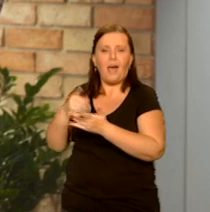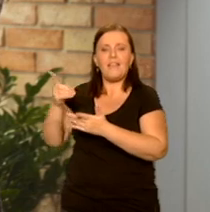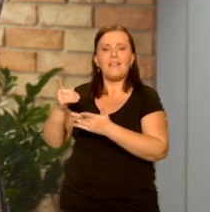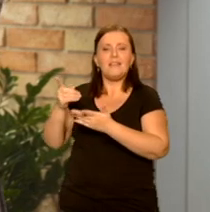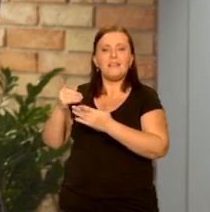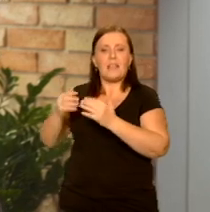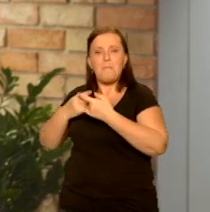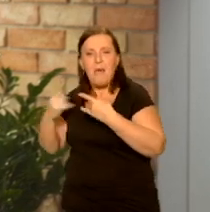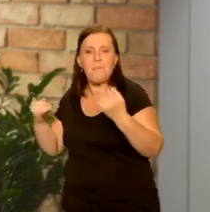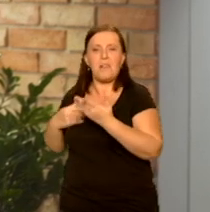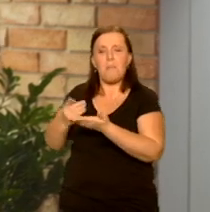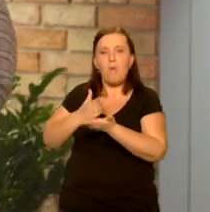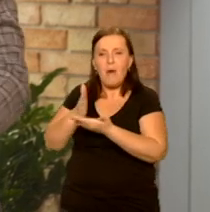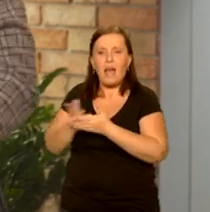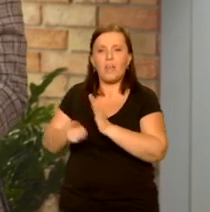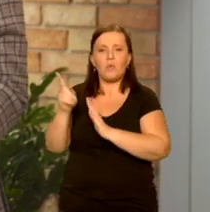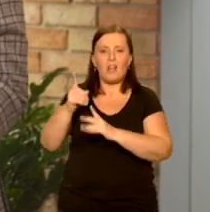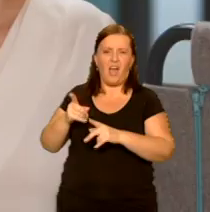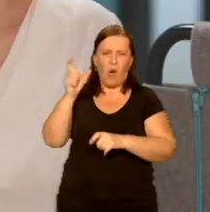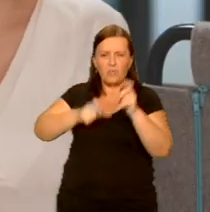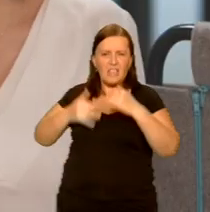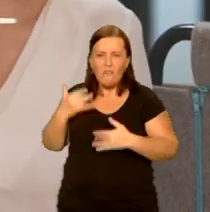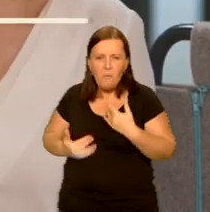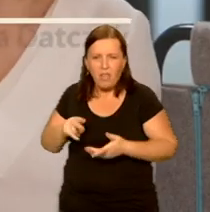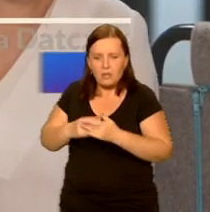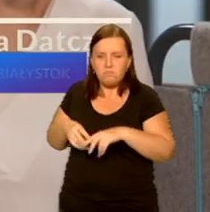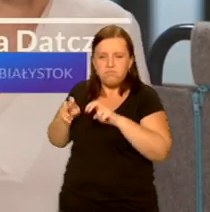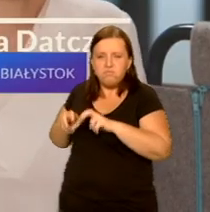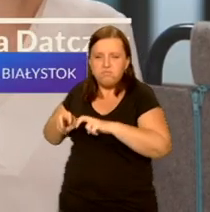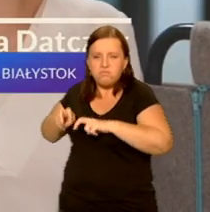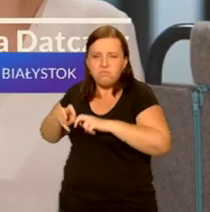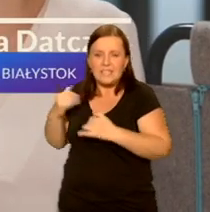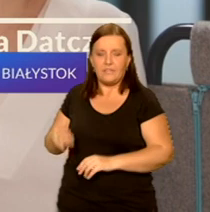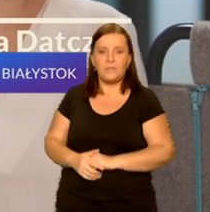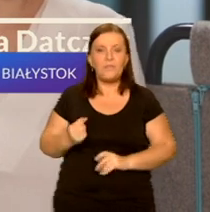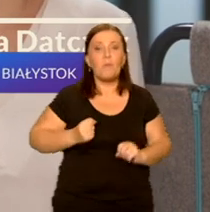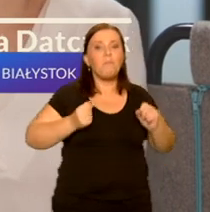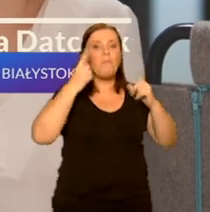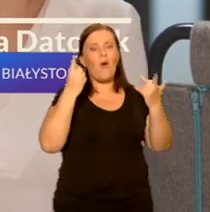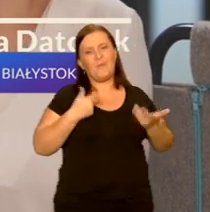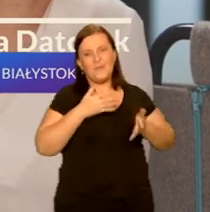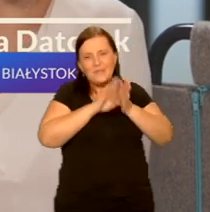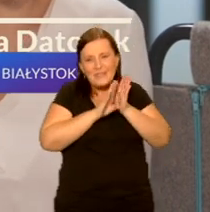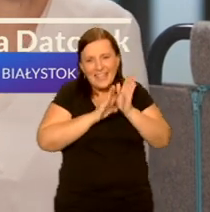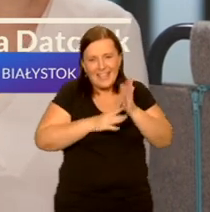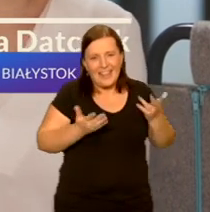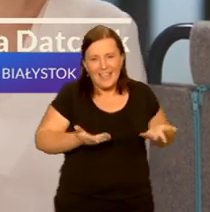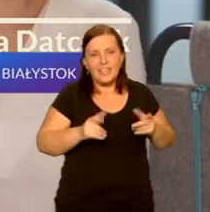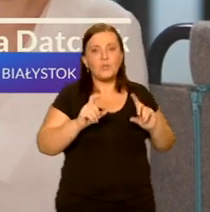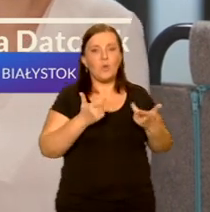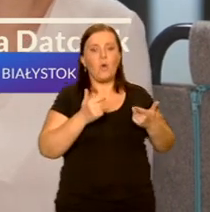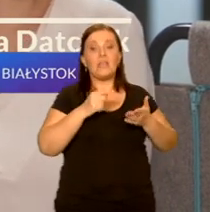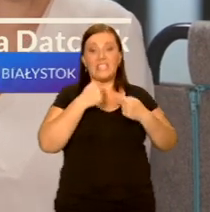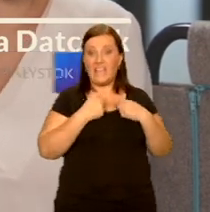długie godziny przed komputerem korzystając z biurka? Pomysł tak myślę, że się narodził trochę też prozaicznie, bo ja już sama zaczynam